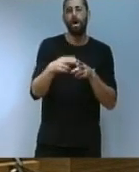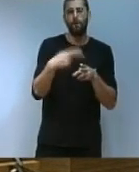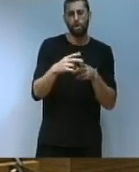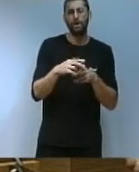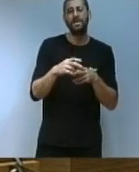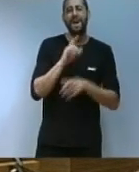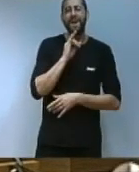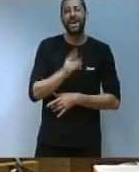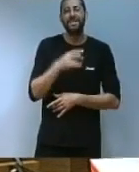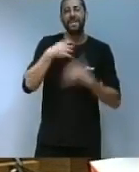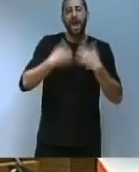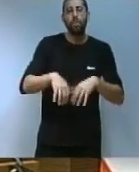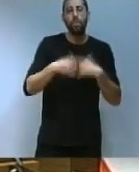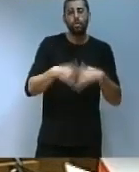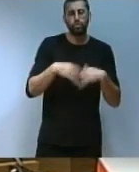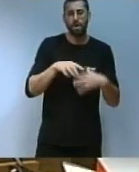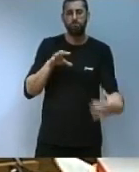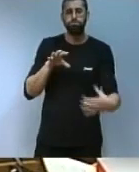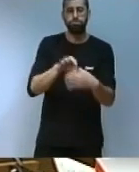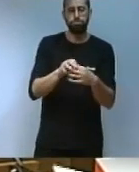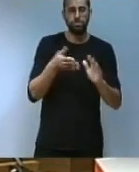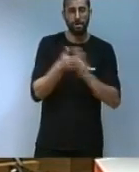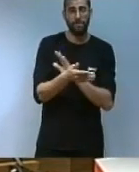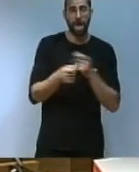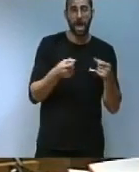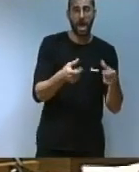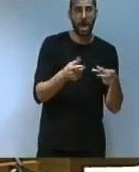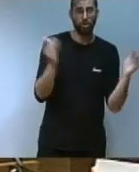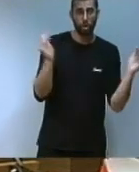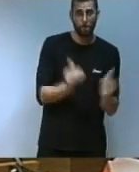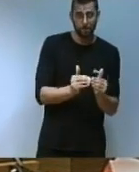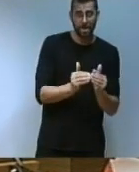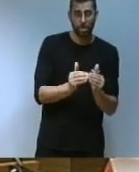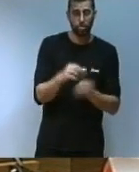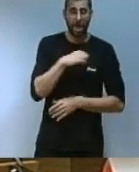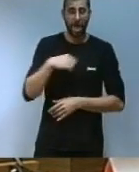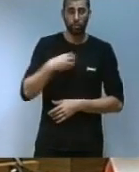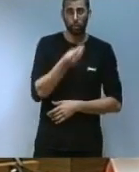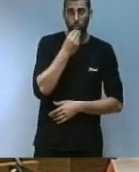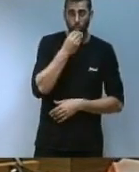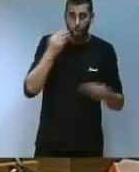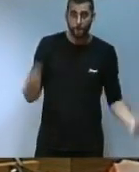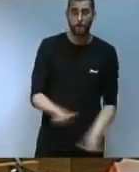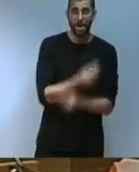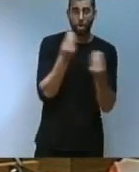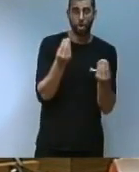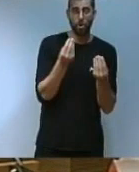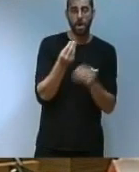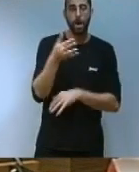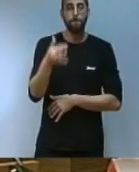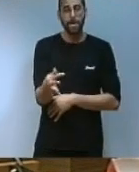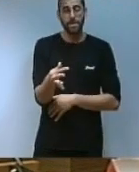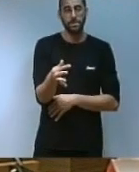industrial per a la seva contribució a la reducció de costos energètics, millora de l'autosuficiència en generació elèctrica i compliment